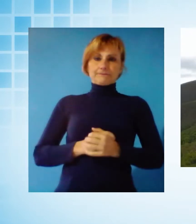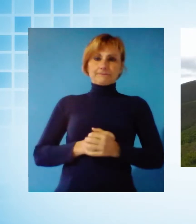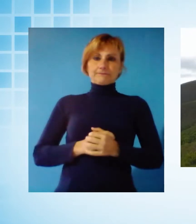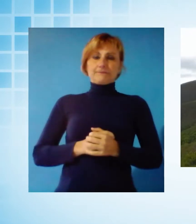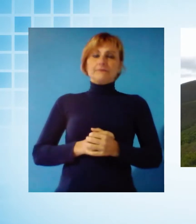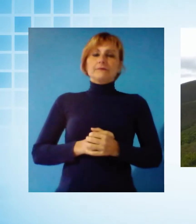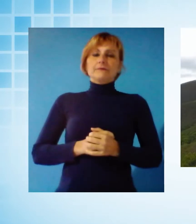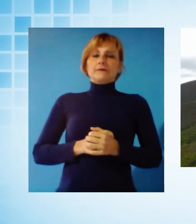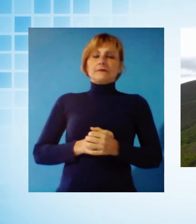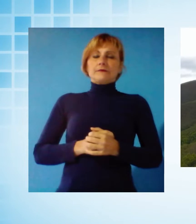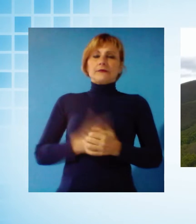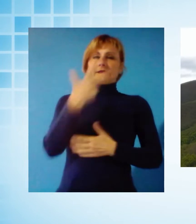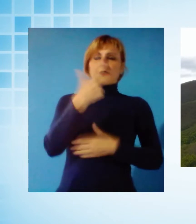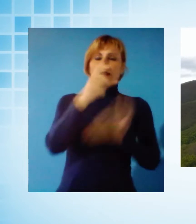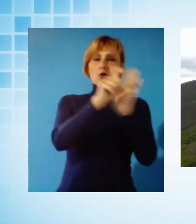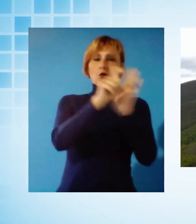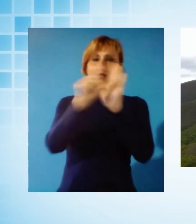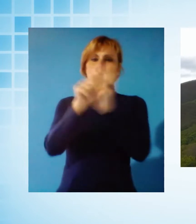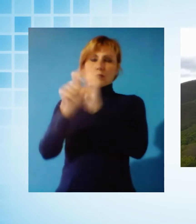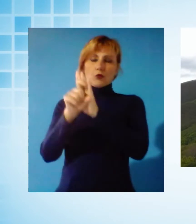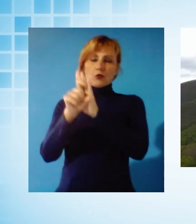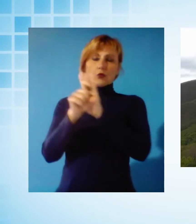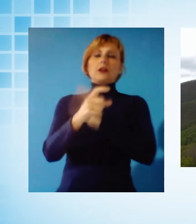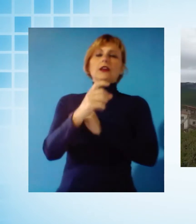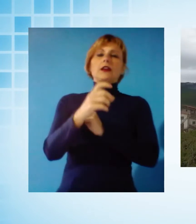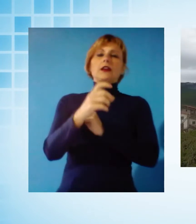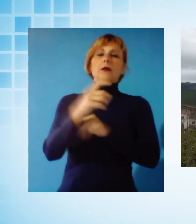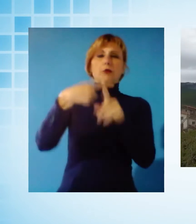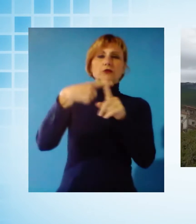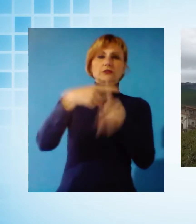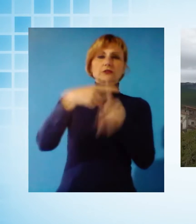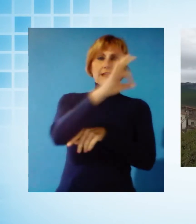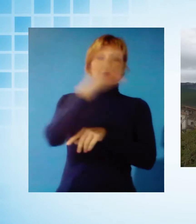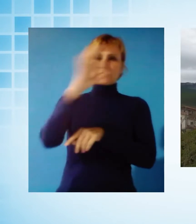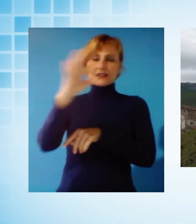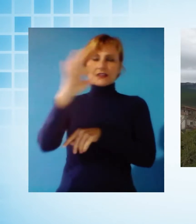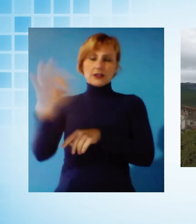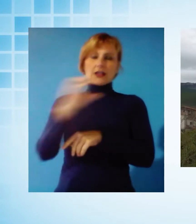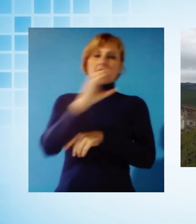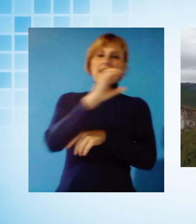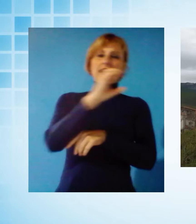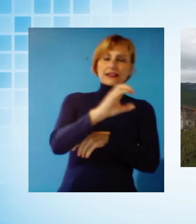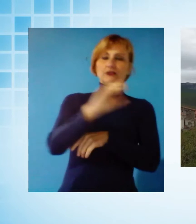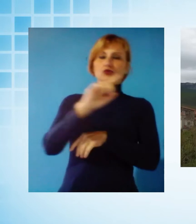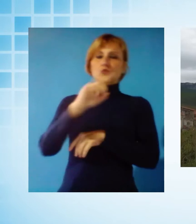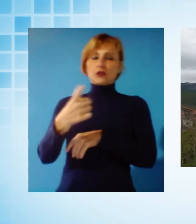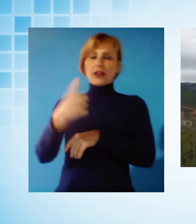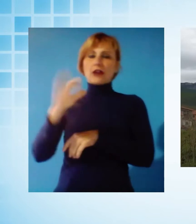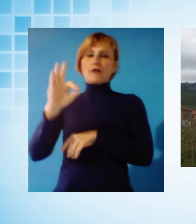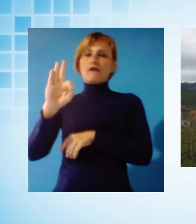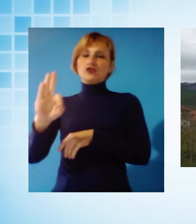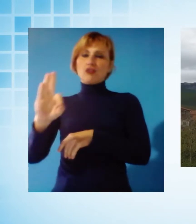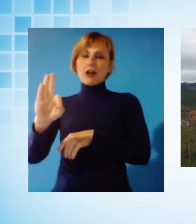Tre comuni a zero casi positivi sono quelli di Careggine, Sillano, Giuncuniano e Fosciandora che dall'inizio della pandemia